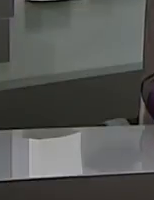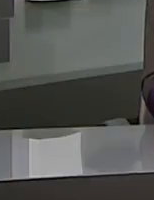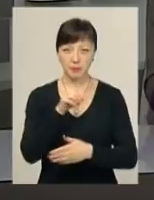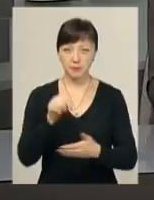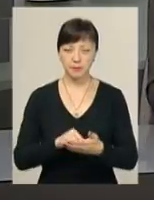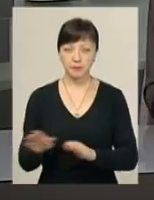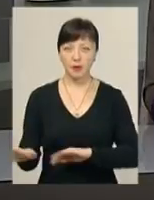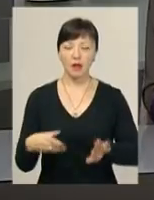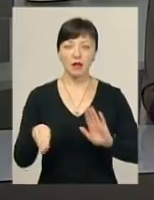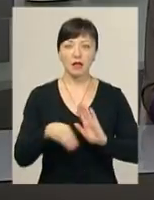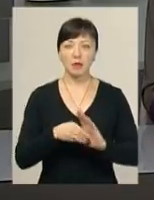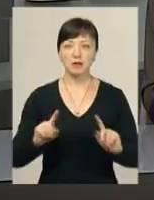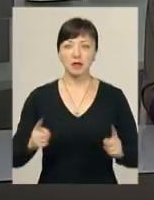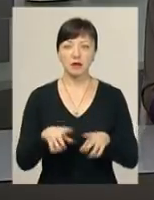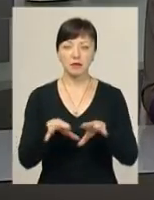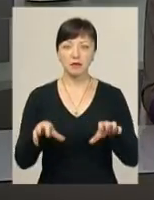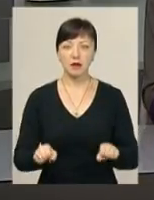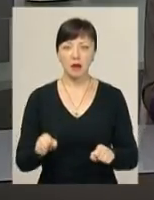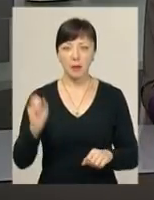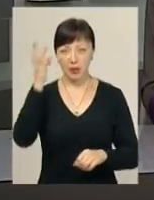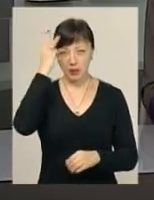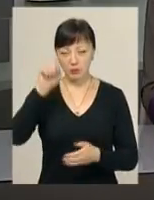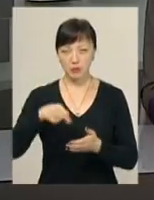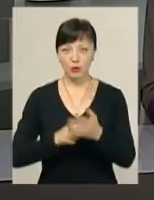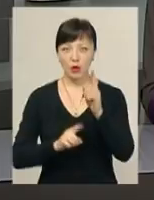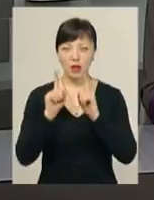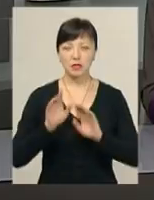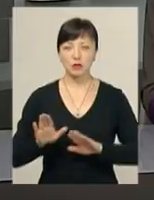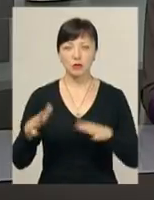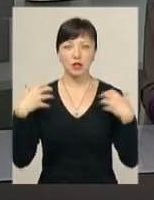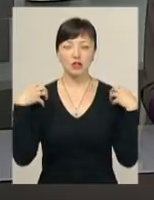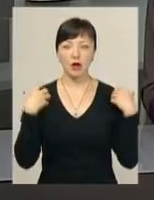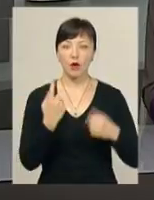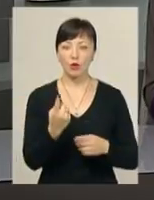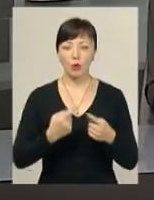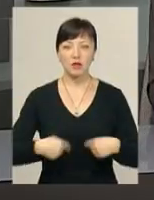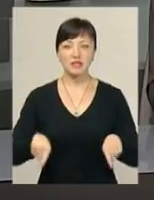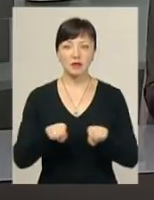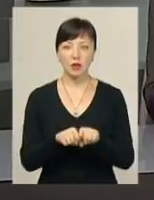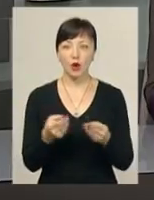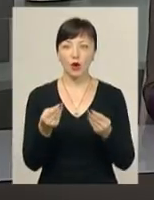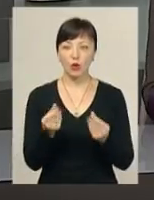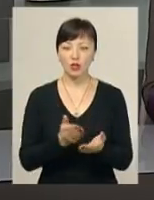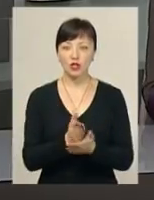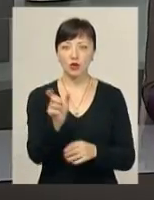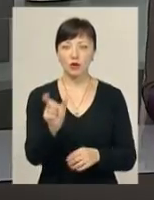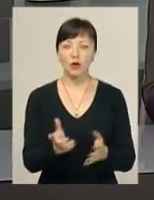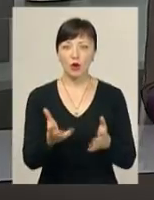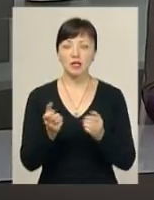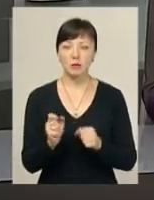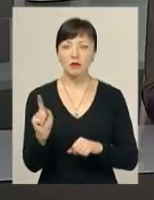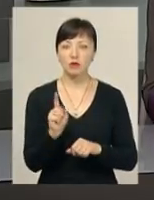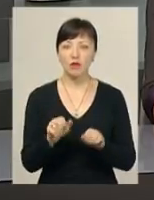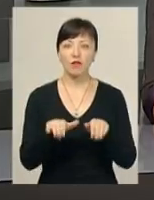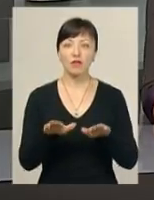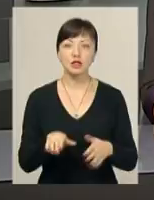На хабарі затримали посадовця Хмельницької міської ради, заступника, начальника одного з відділів. Гроші чиновник отримав за те, що, мовляв,